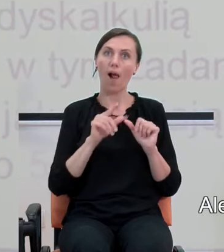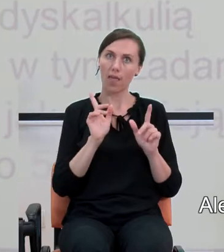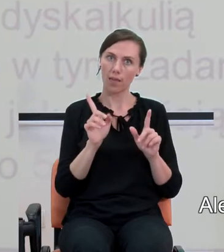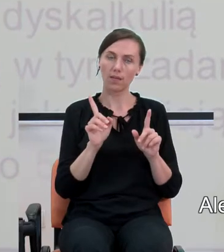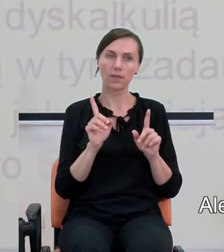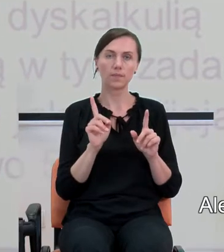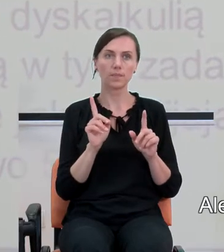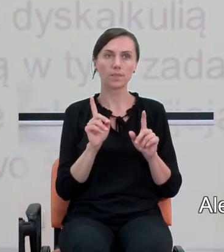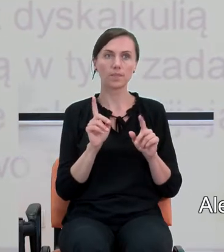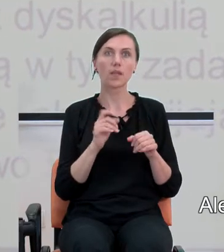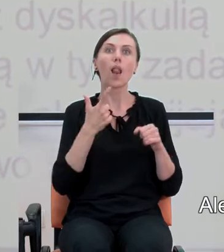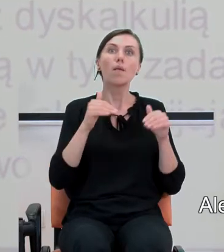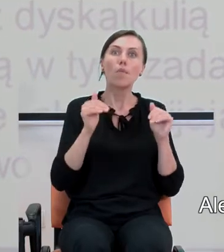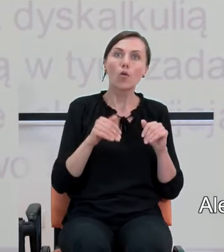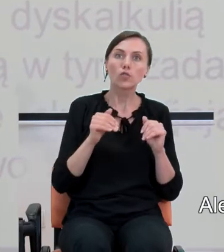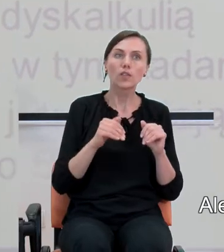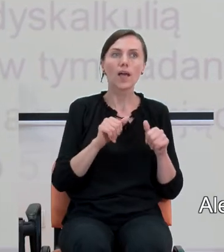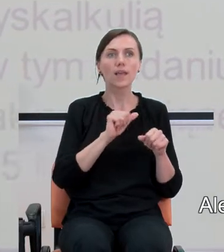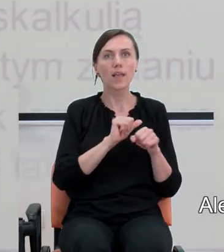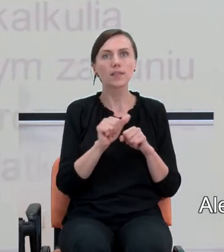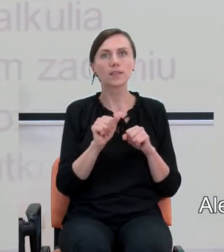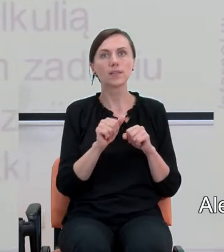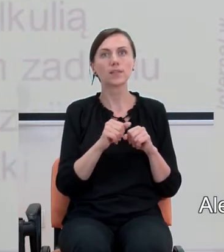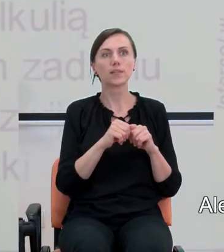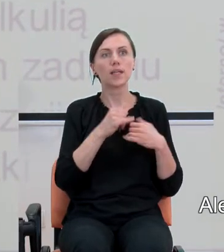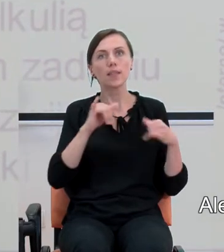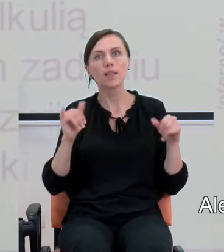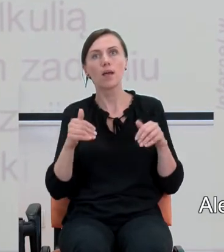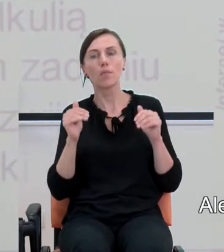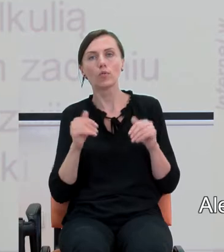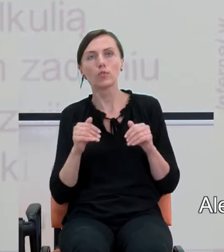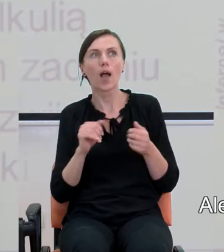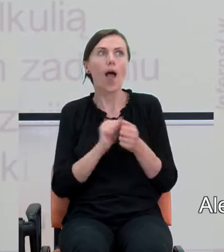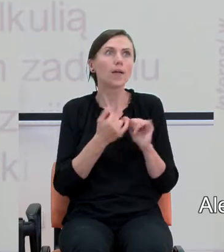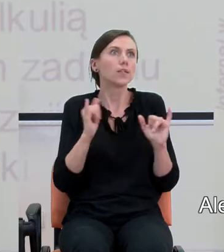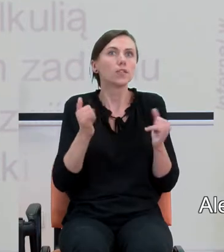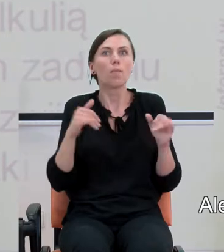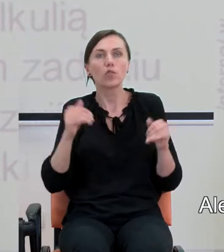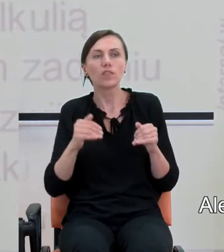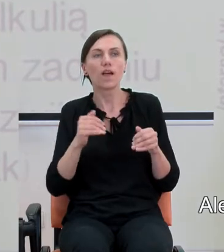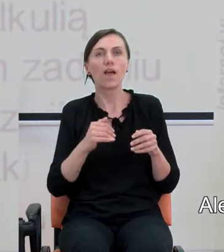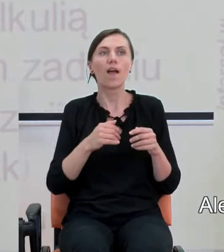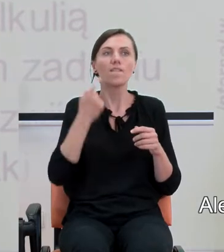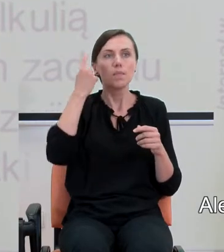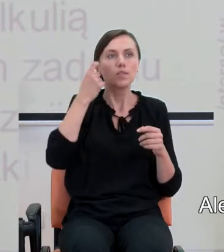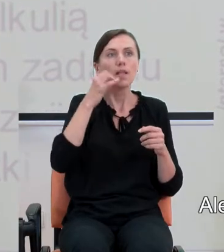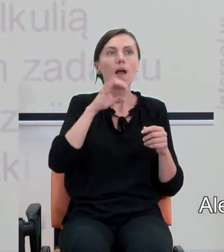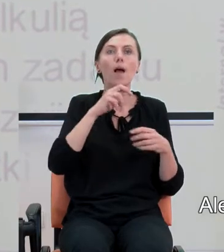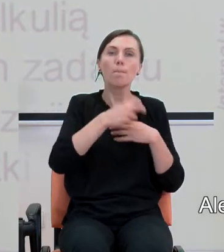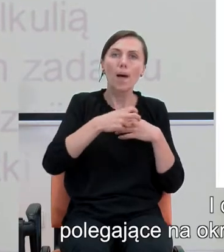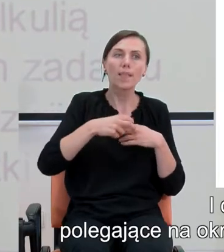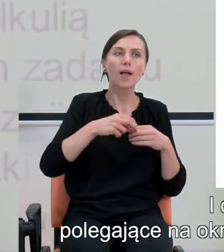być może istnieją jakieś możliwości zdiagnozowania tego wcześniej.